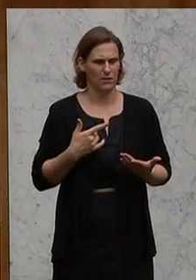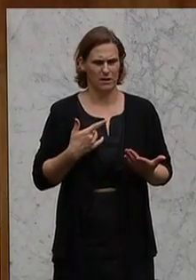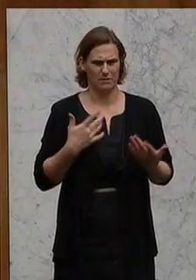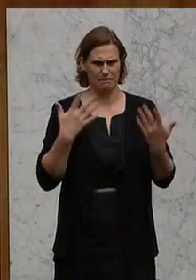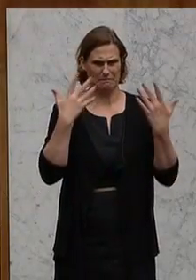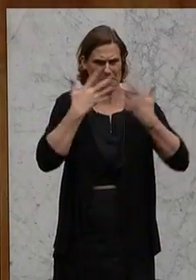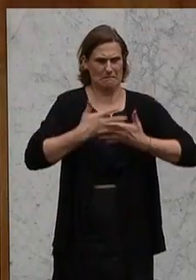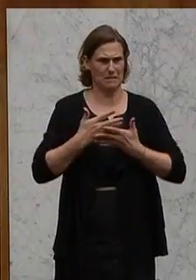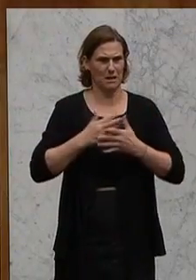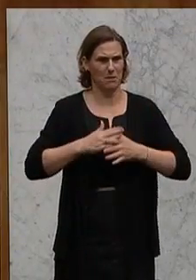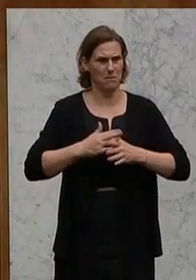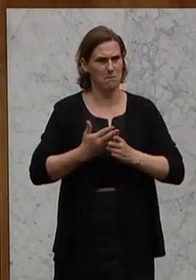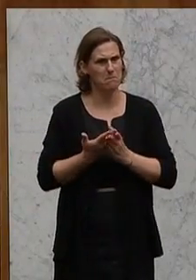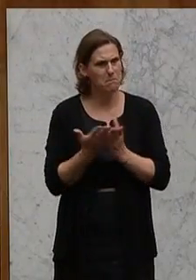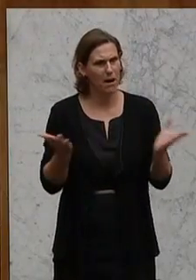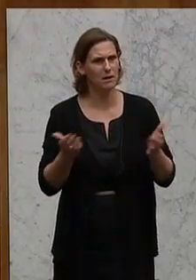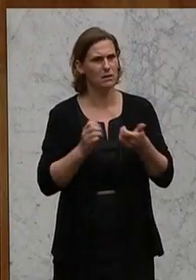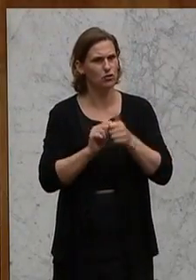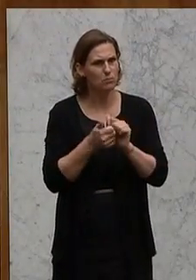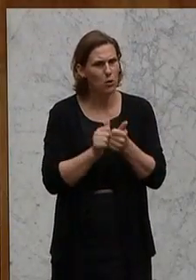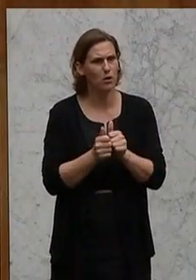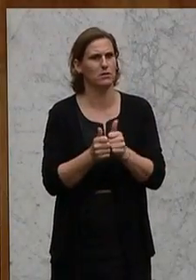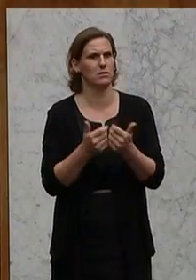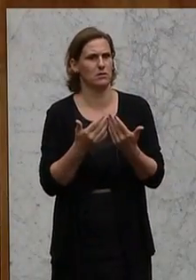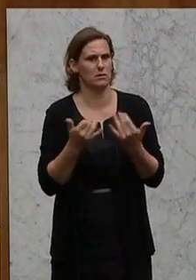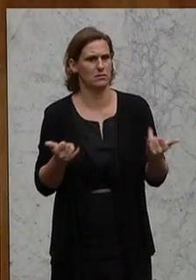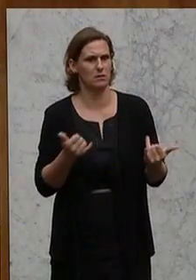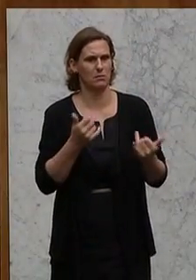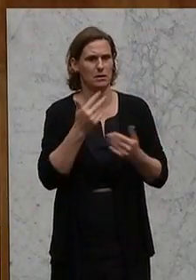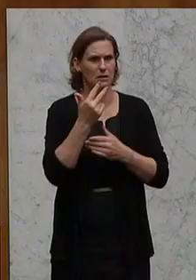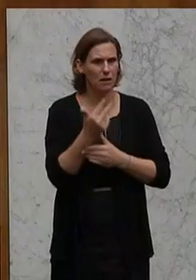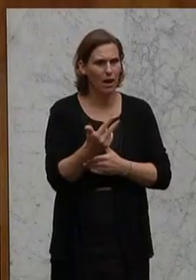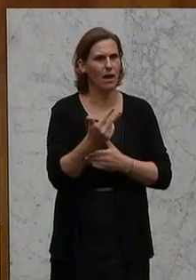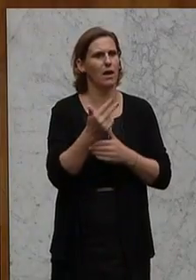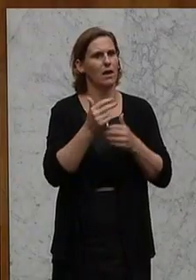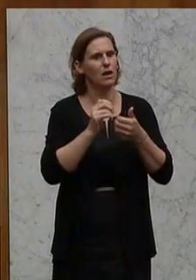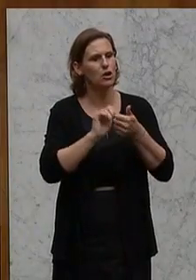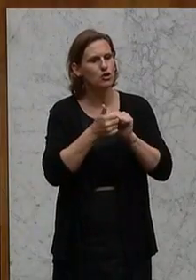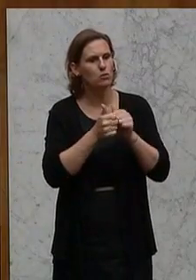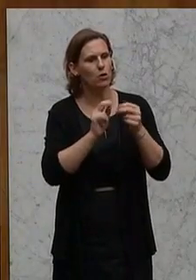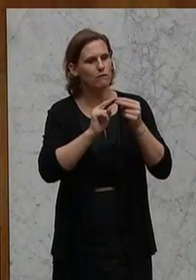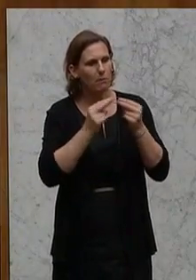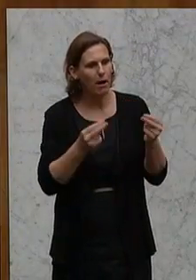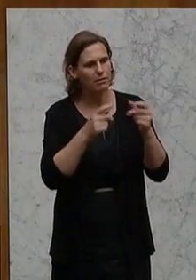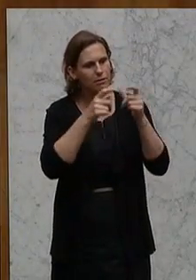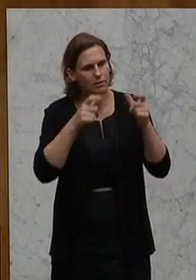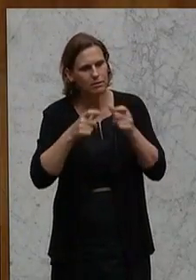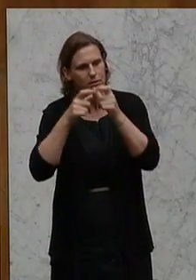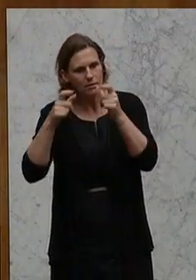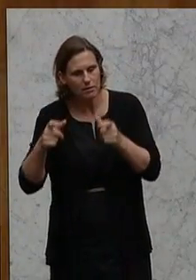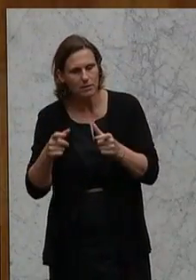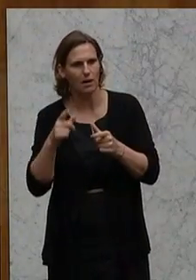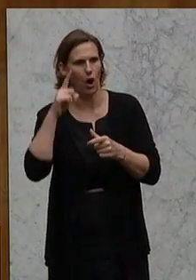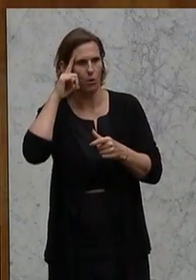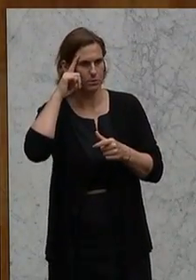Breitensportförderung, dass wir hier drei politisch geprägte Dachverbände haben, denen wir das Geld in die Hand geben, damit die das weiter verteilen